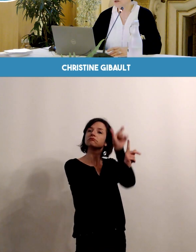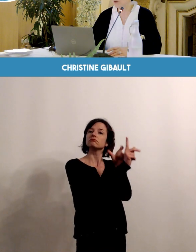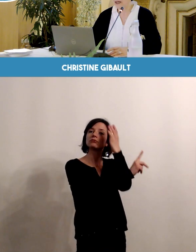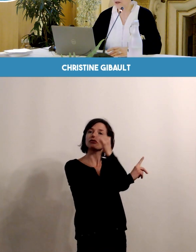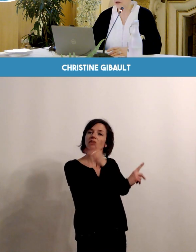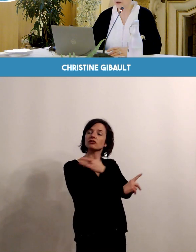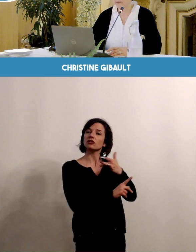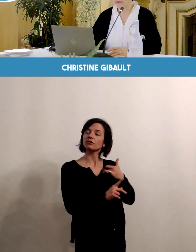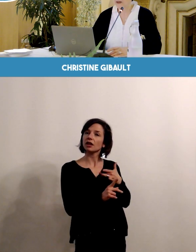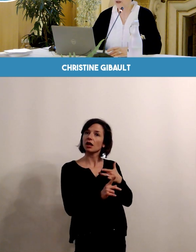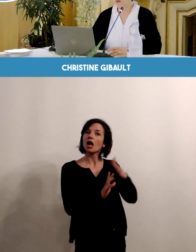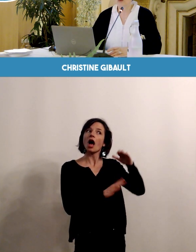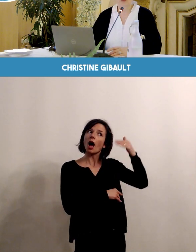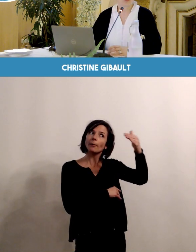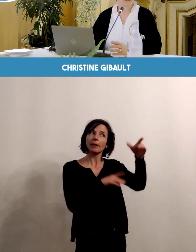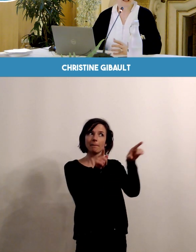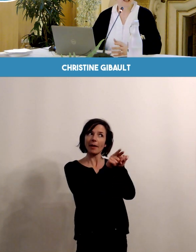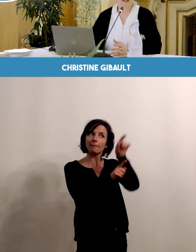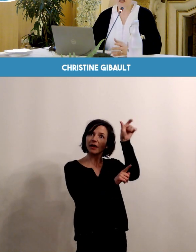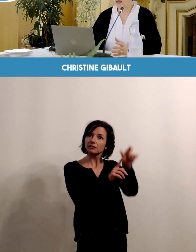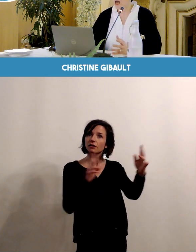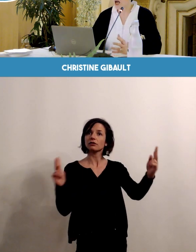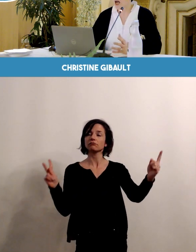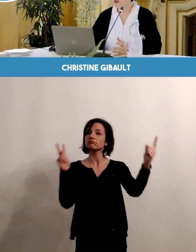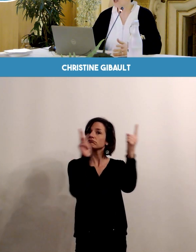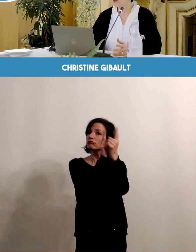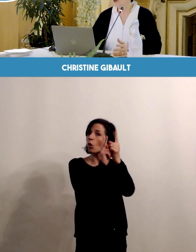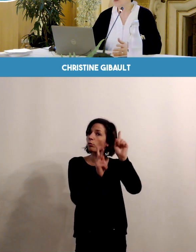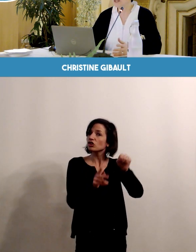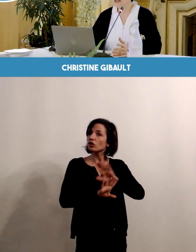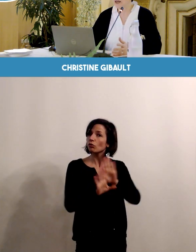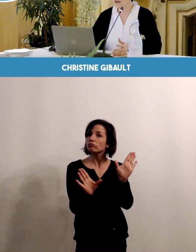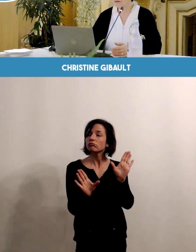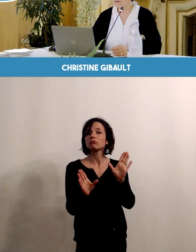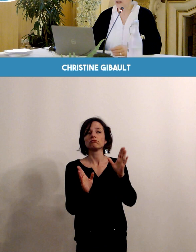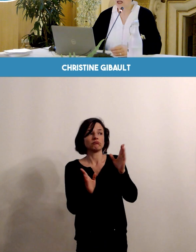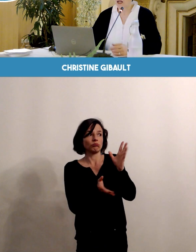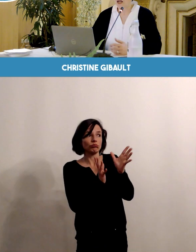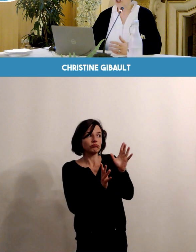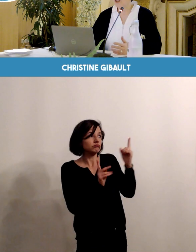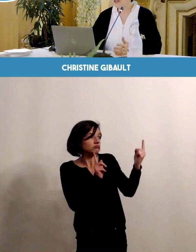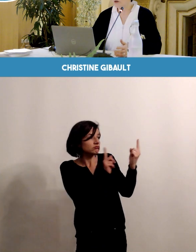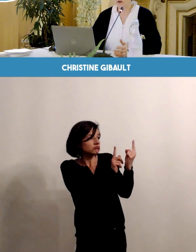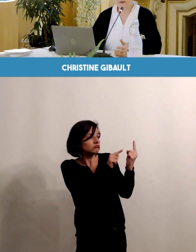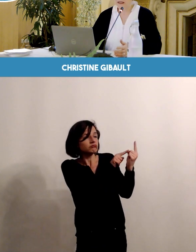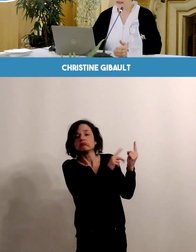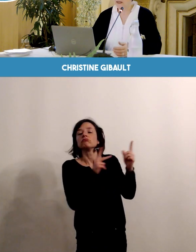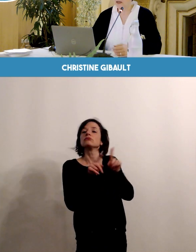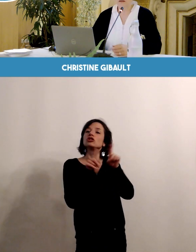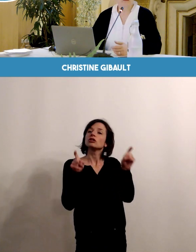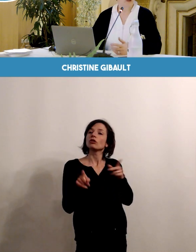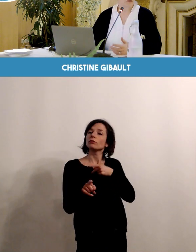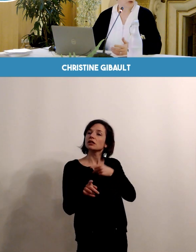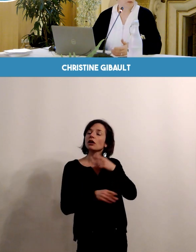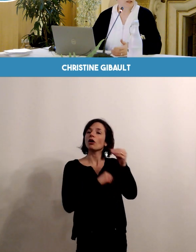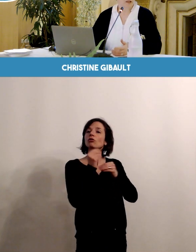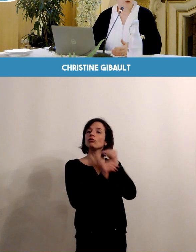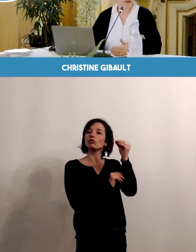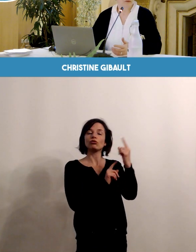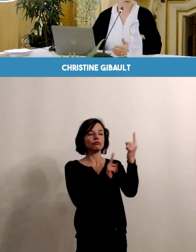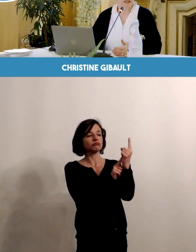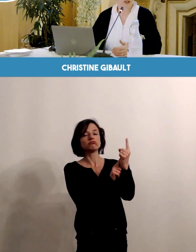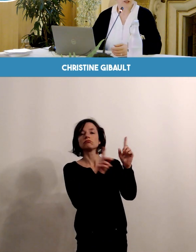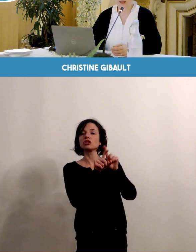future grossesse ultérieure. Donc, vous adressez à un gynécologue médical, à un gynécologue obstétricien, à votre